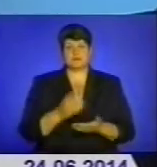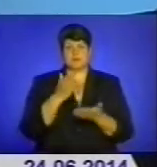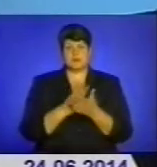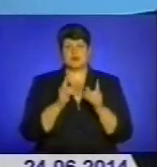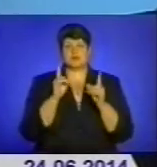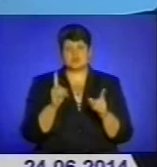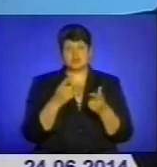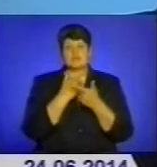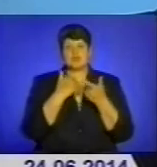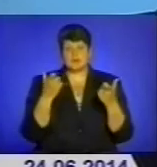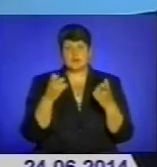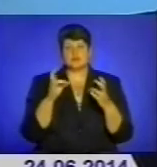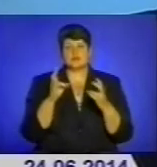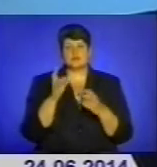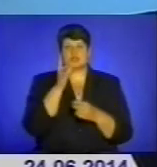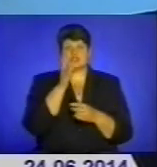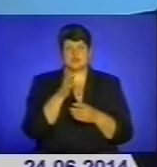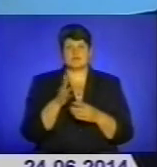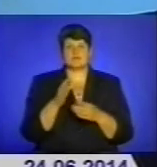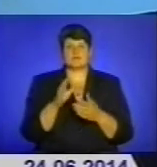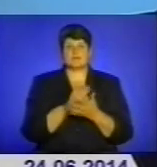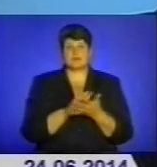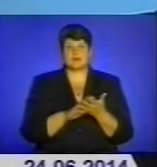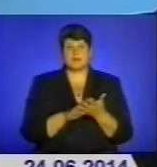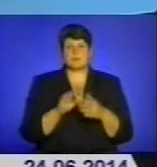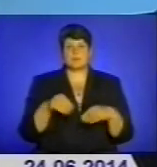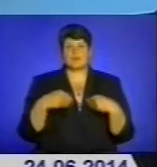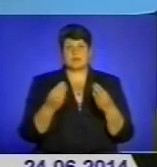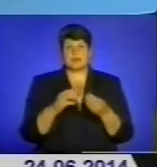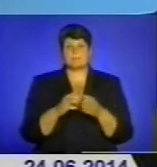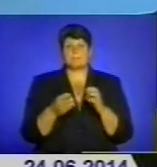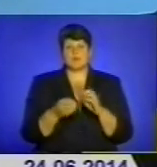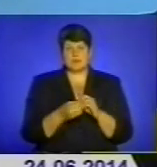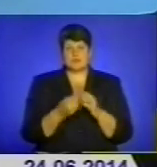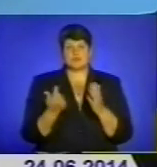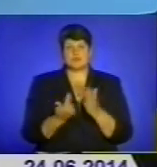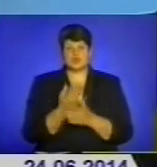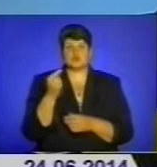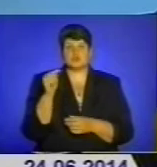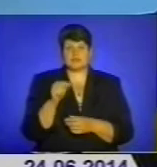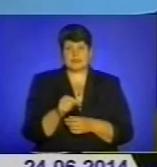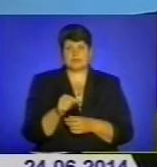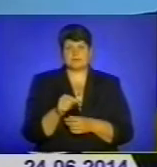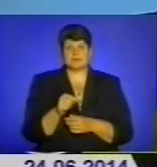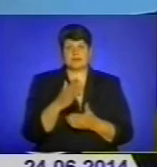інформацію на даний час із засобів масової інформації. По даній проблемі, знову ж таки, є,